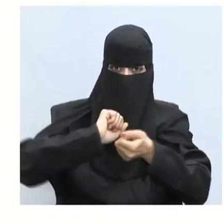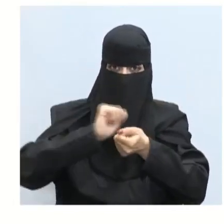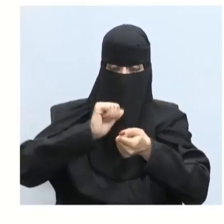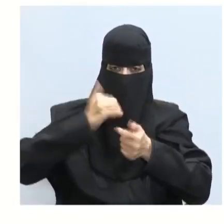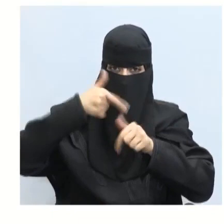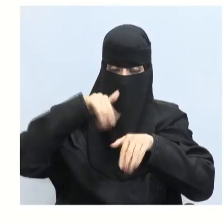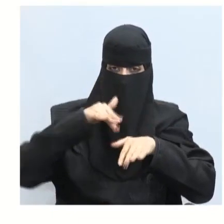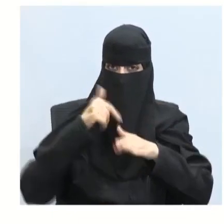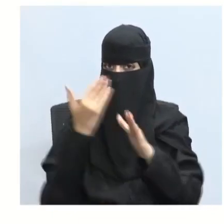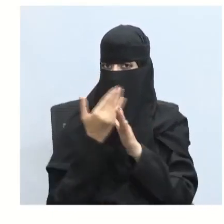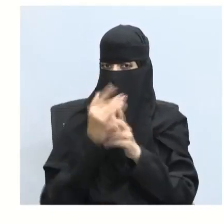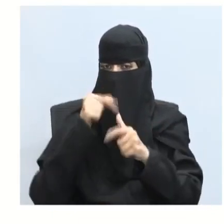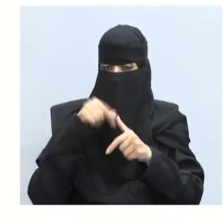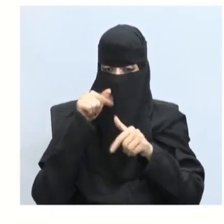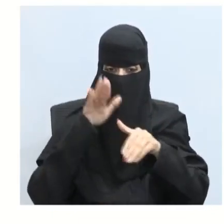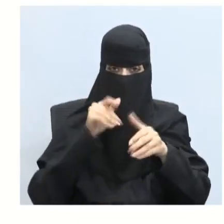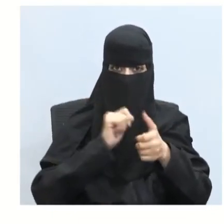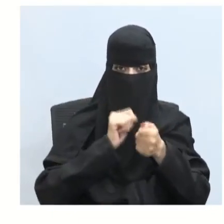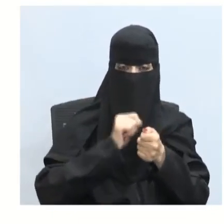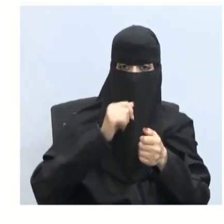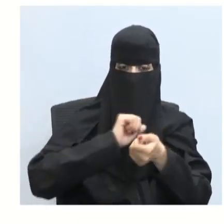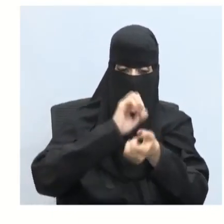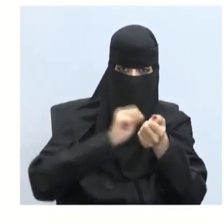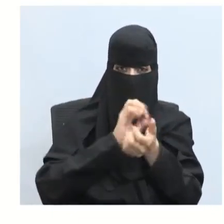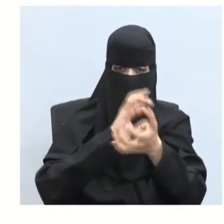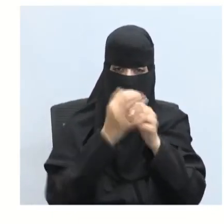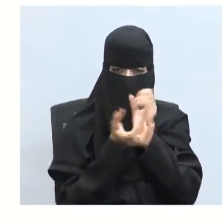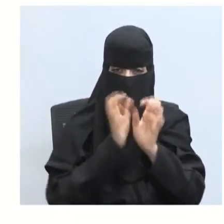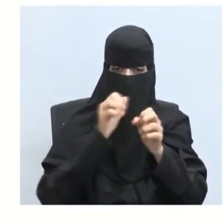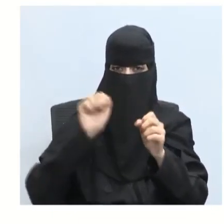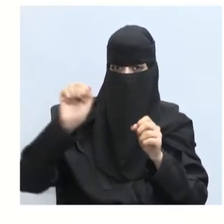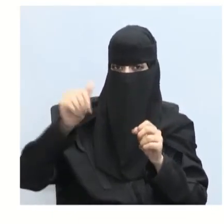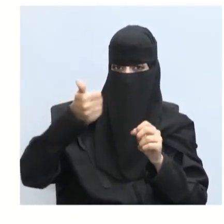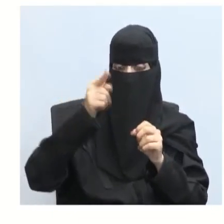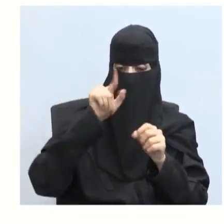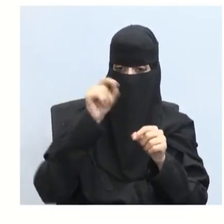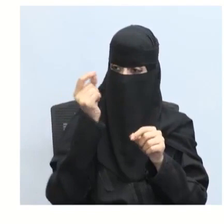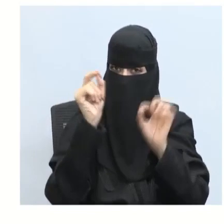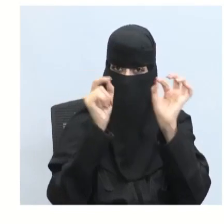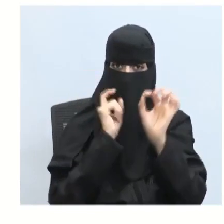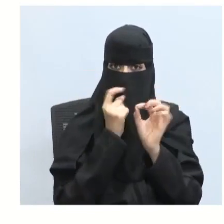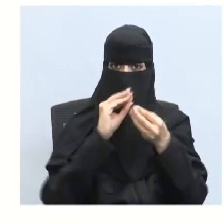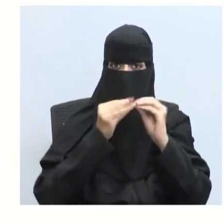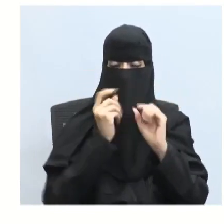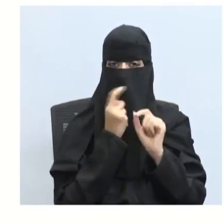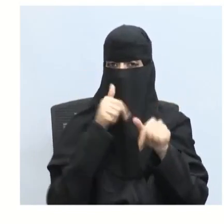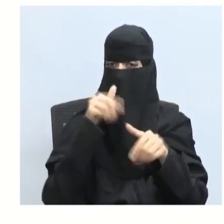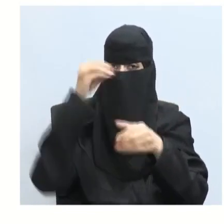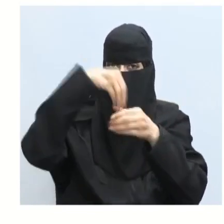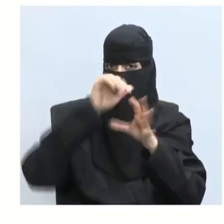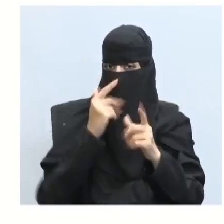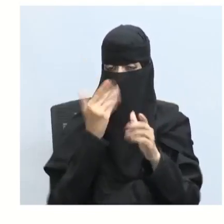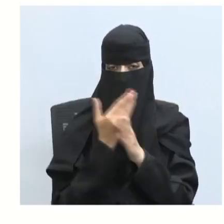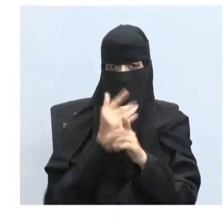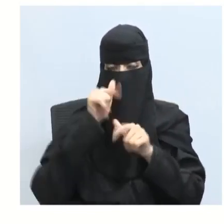إذن علل عزيز الطالب وجود حبات الغسيل الزرقاء في مسحوق الغسيل أحسنت لكي